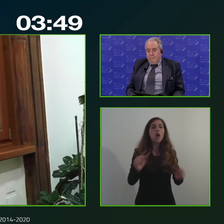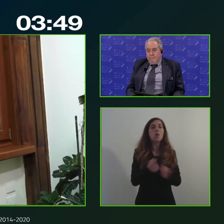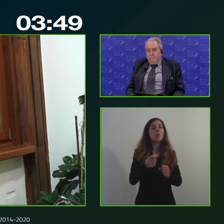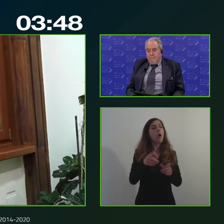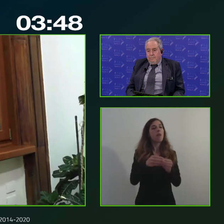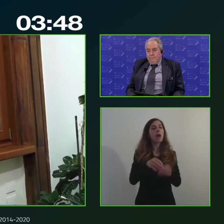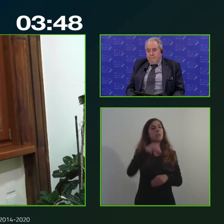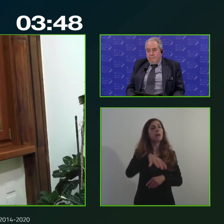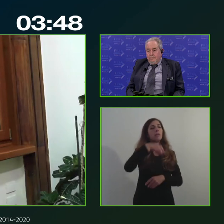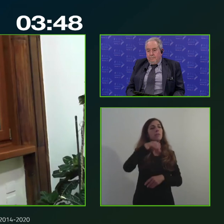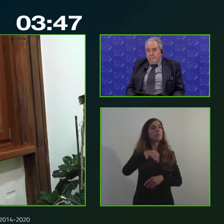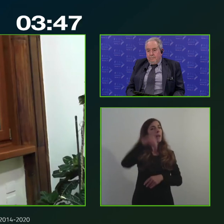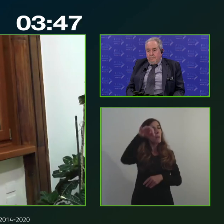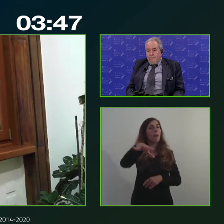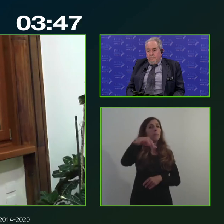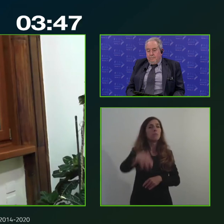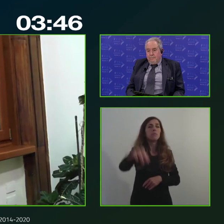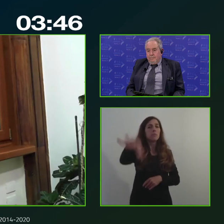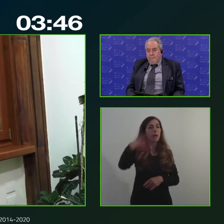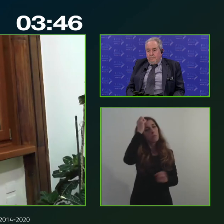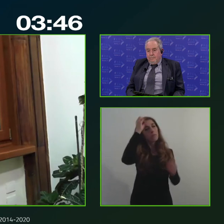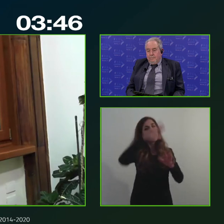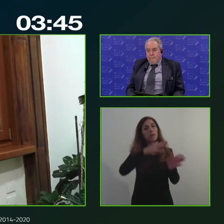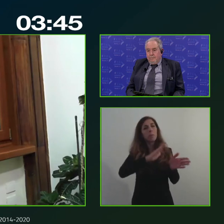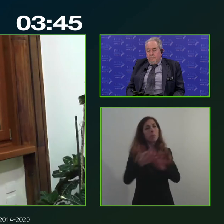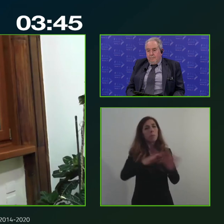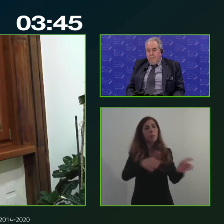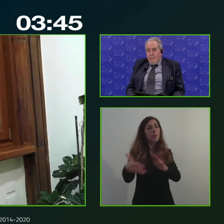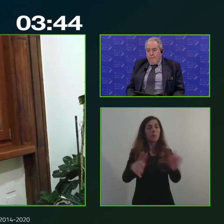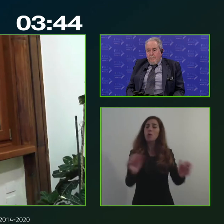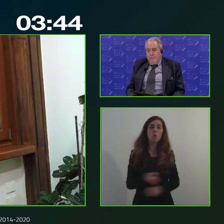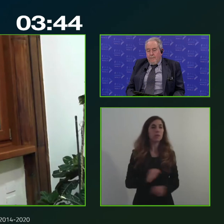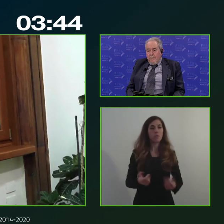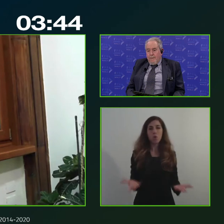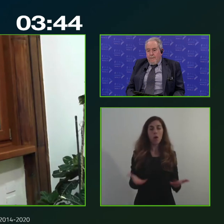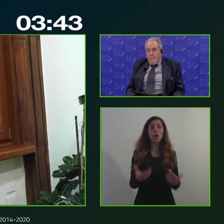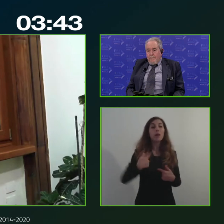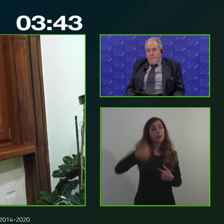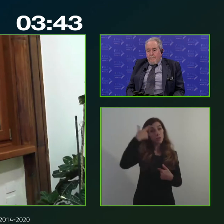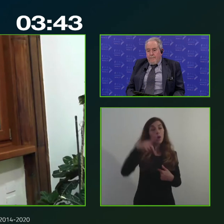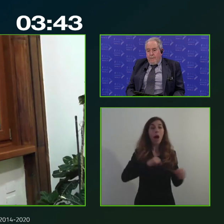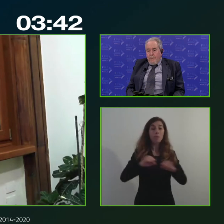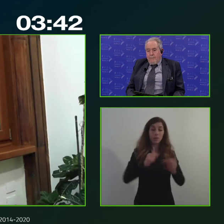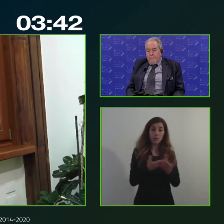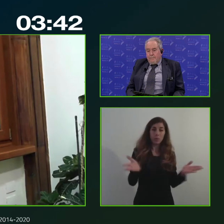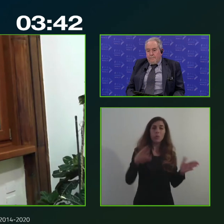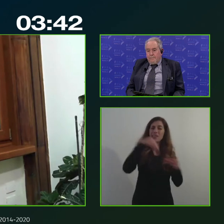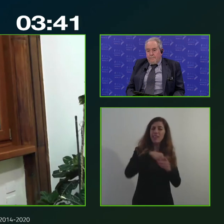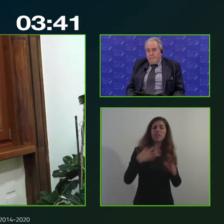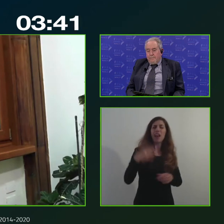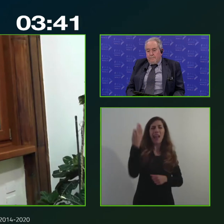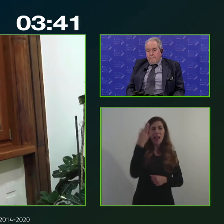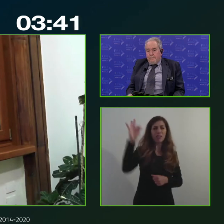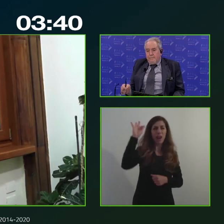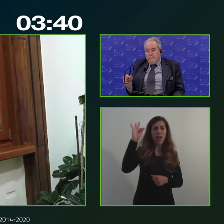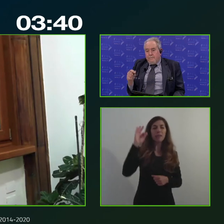comunque devo dire che all'interno della pubblica amministrazione per quanto ci siano delle eccellenze che in qualche modo riescono a come dire a